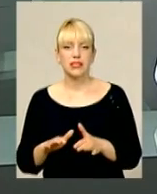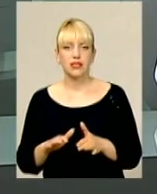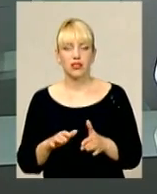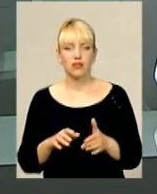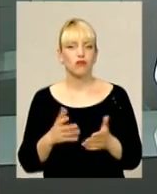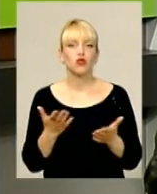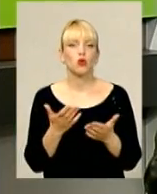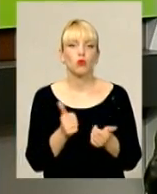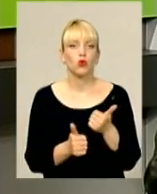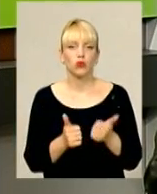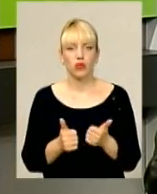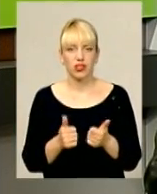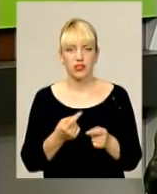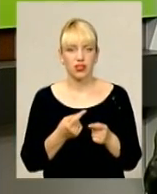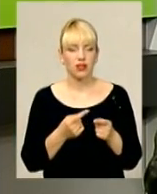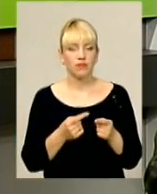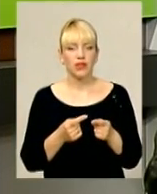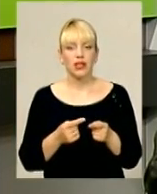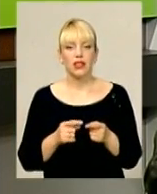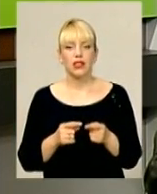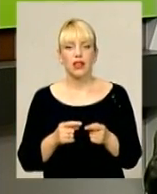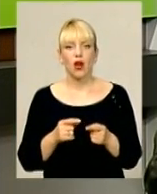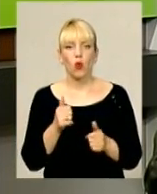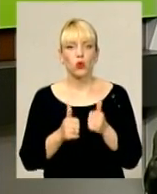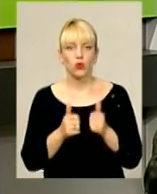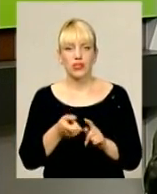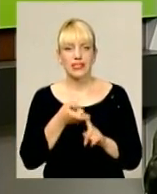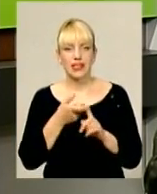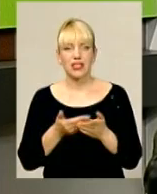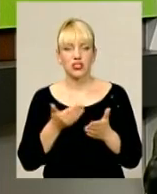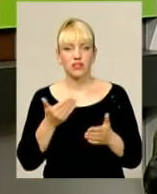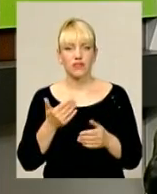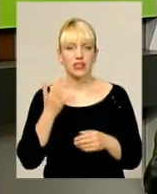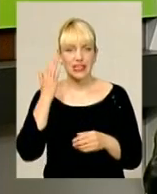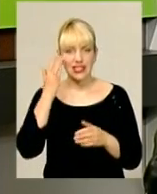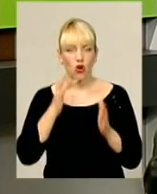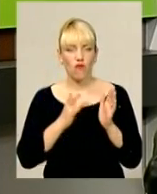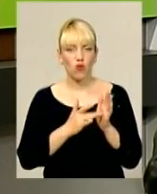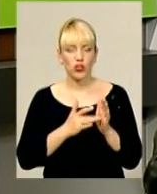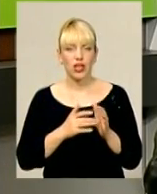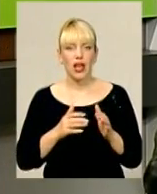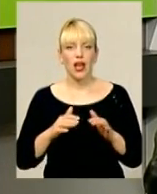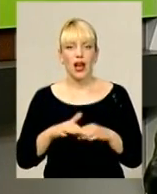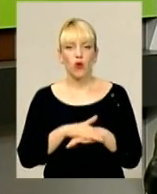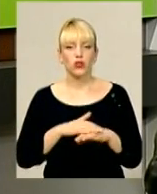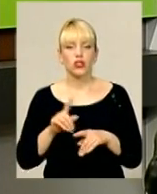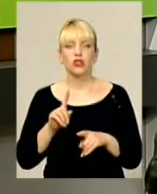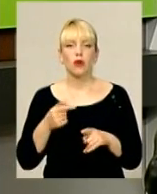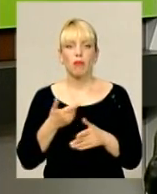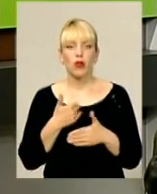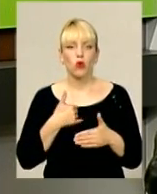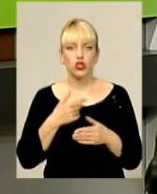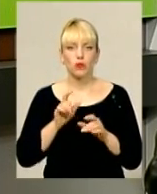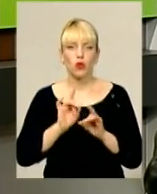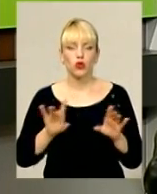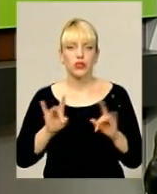конкуренція? Конкуренція, в першу чергу, залежить від цільової аудиторії, тобто те, що ми хочемо донести і що